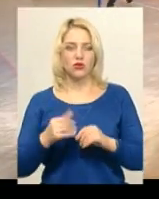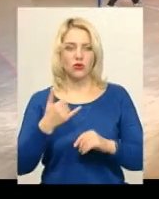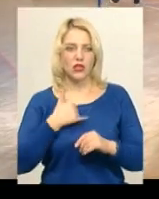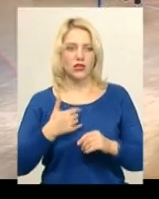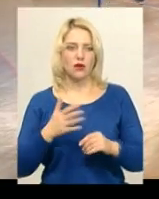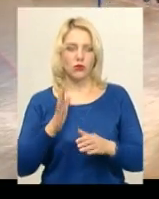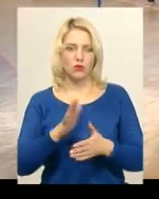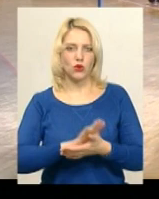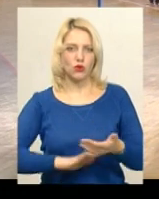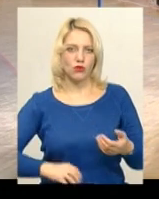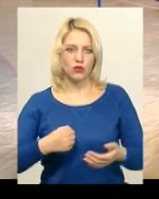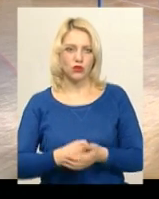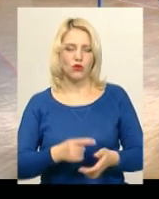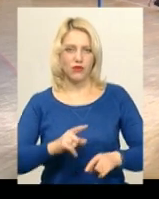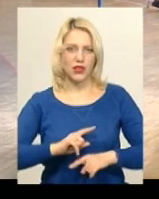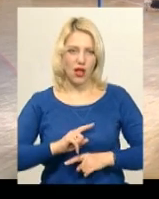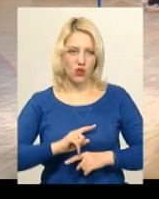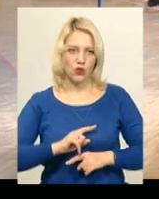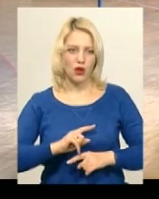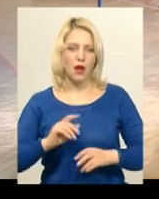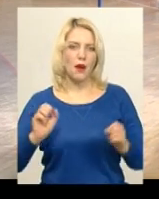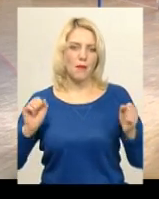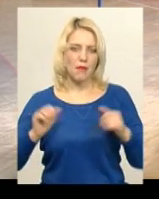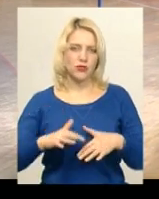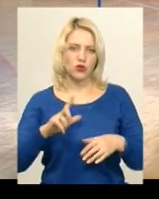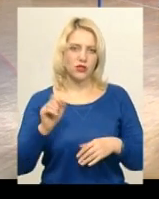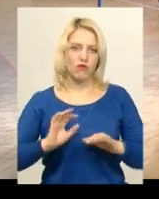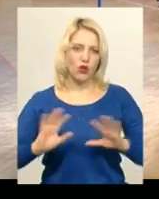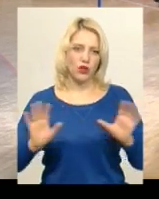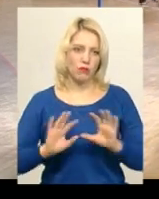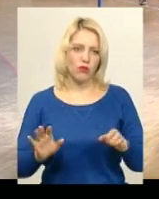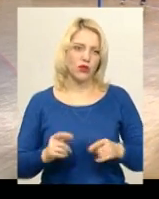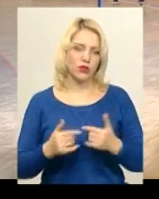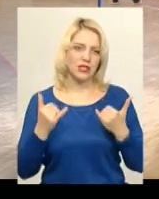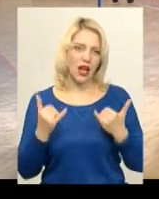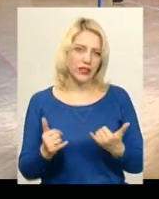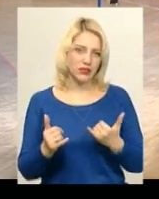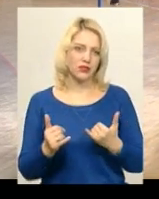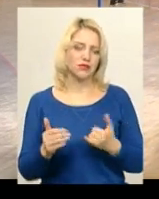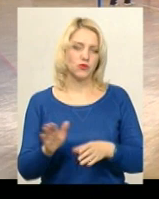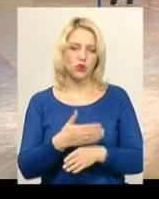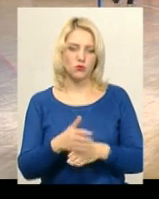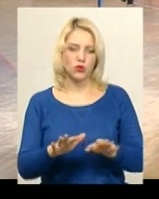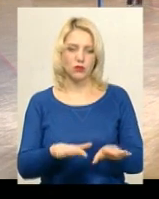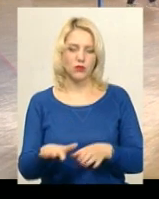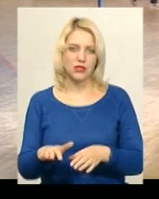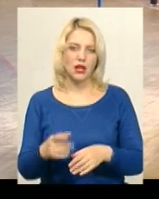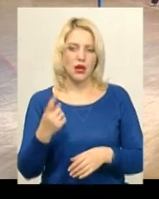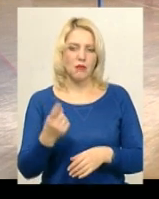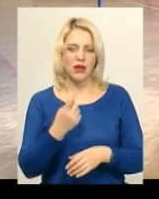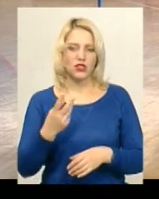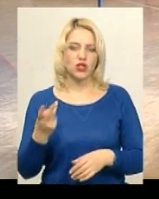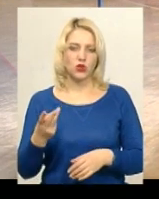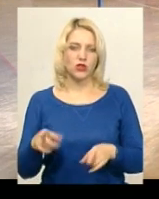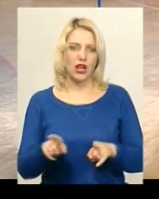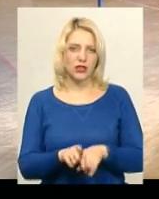продовжуватися до фінального матчу з волейболу. Зараз розподіл місць перших трьох такий.